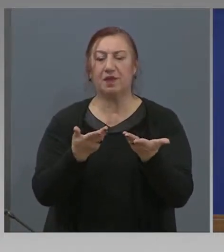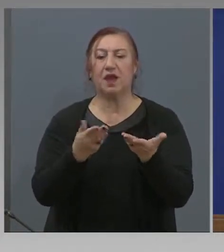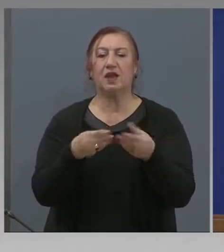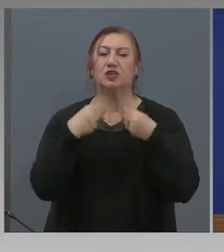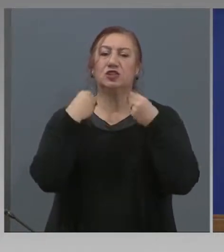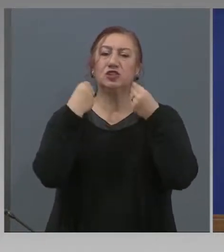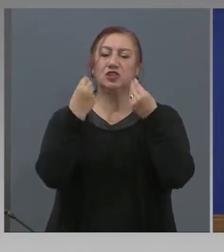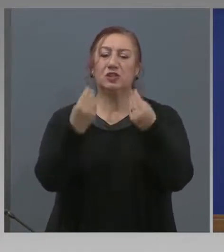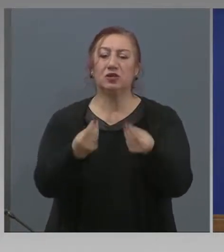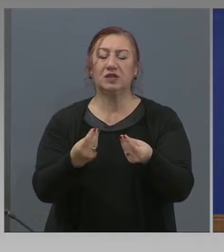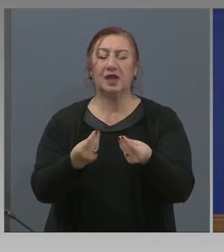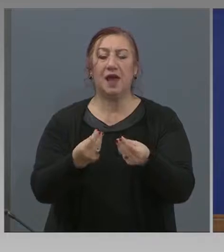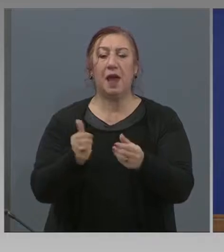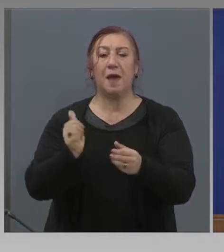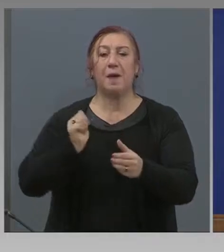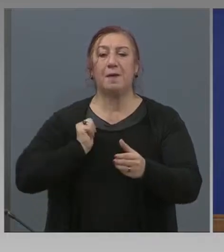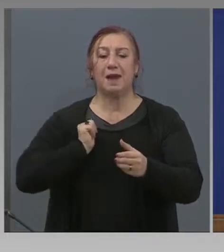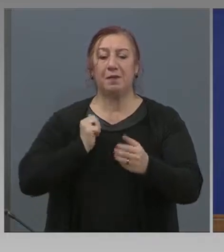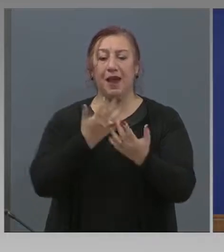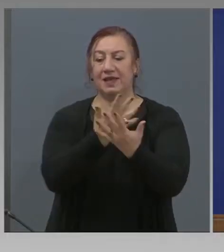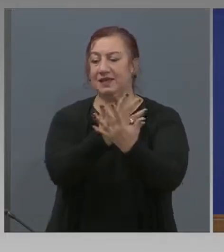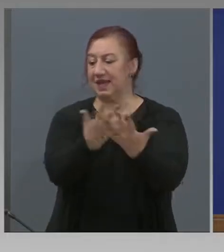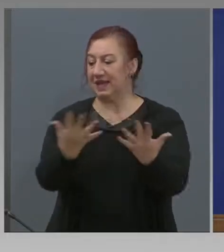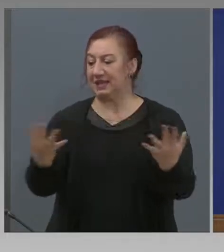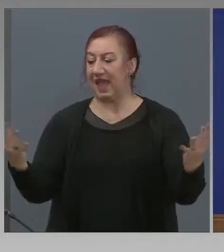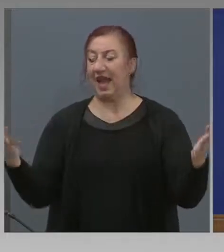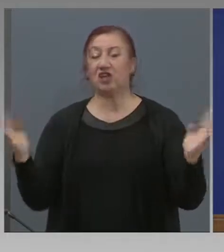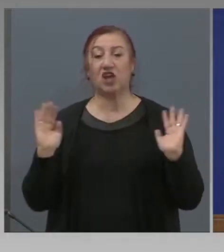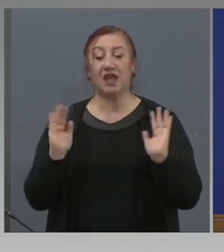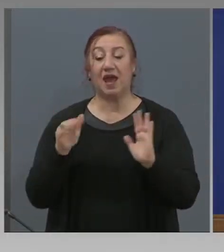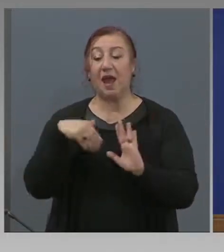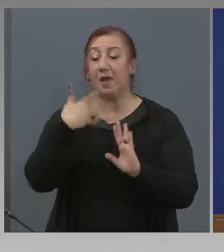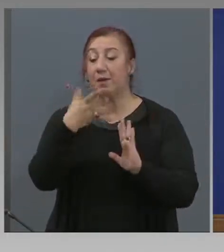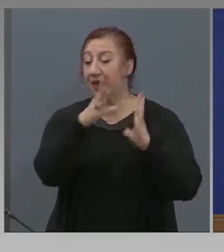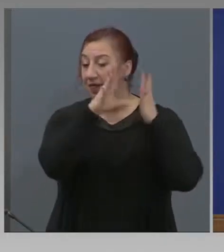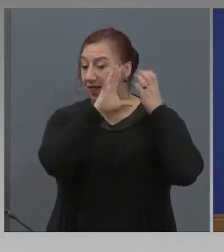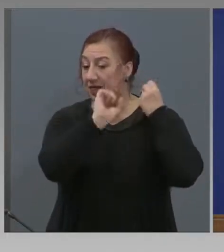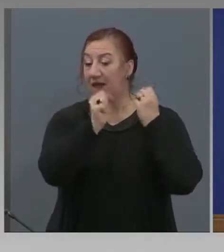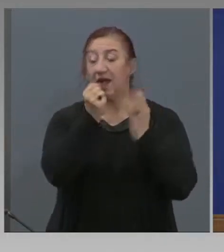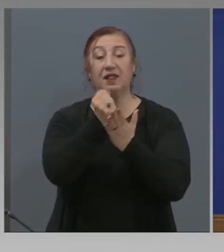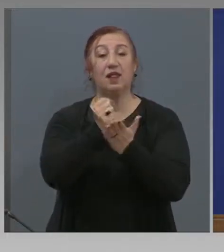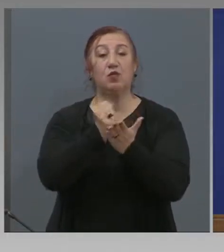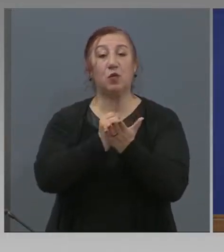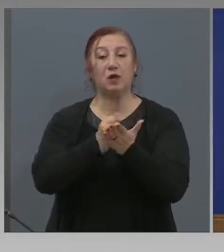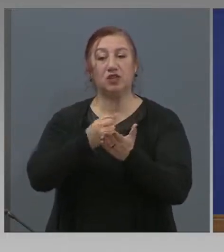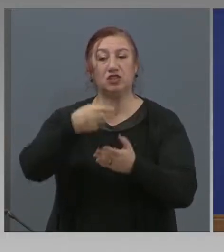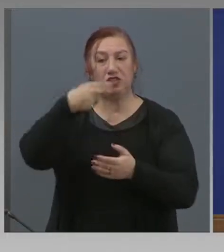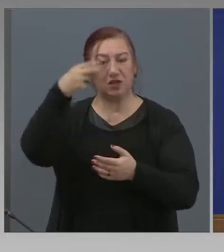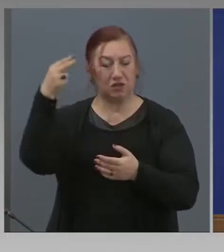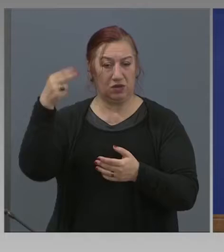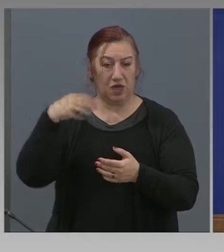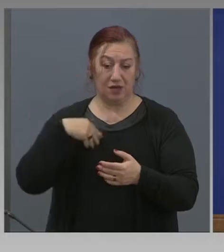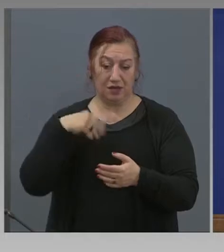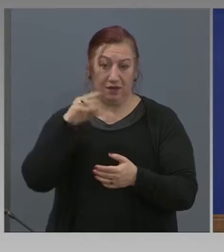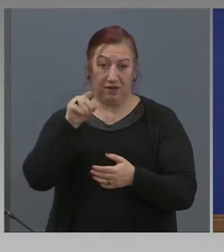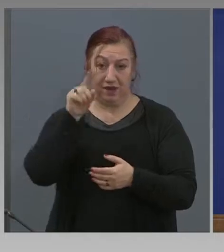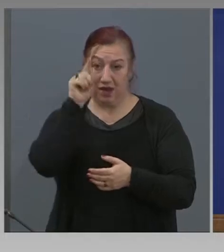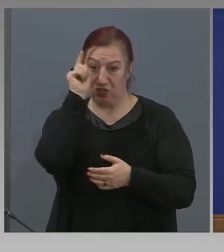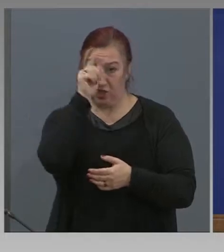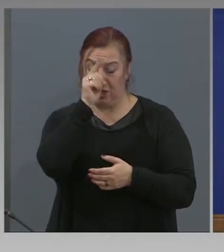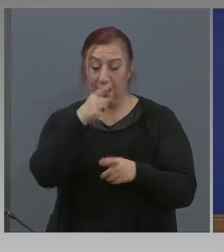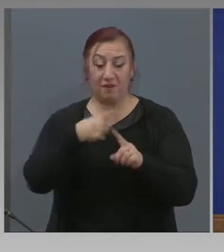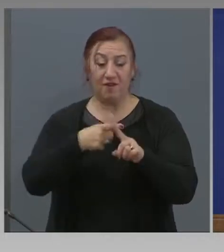заграждения отвън пред консулската служба. Искам да обърна внимание, че консулската служба в Хага е ремонтирана